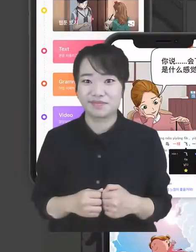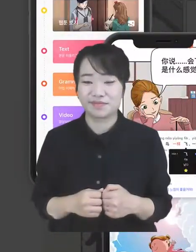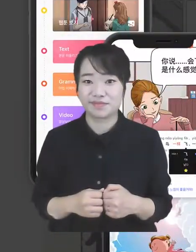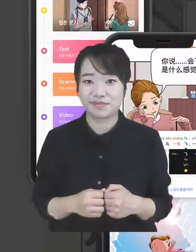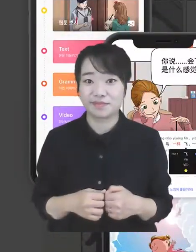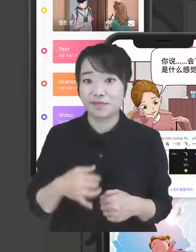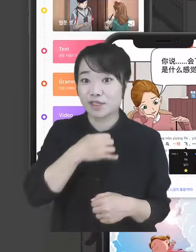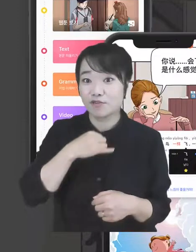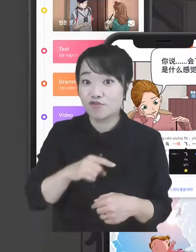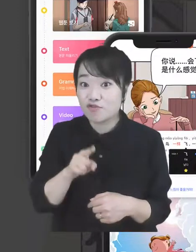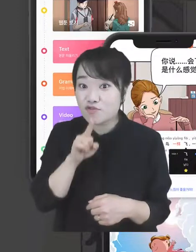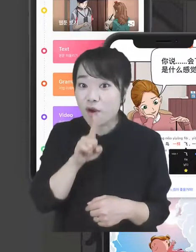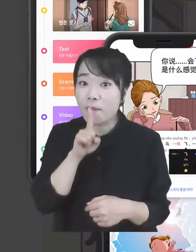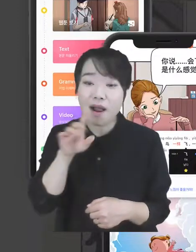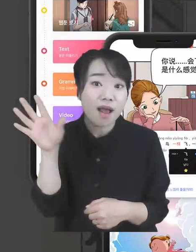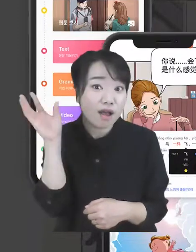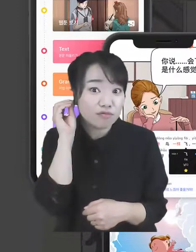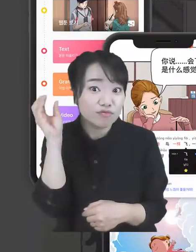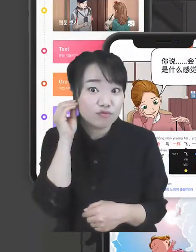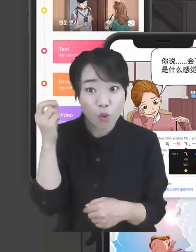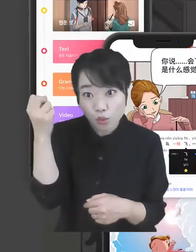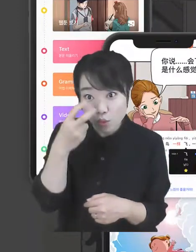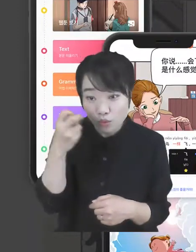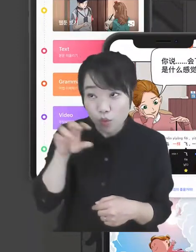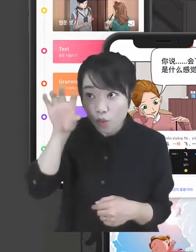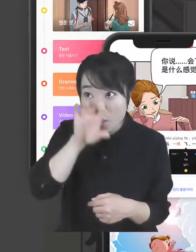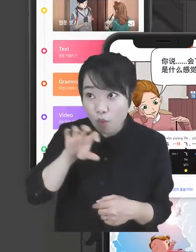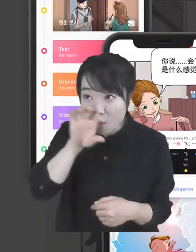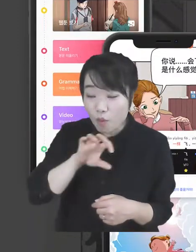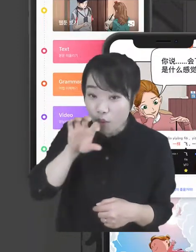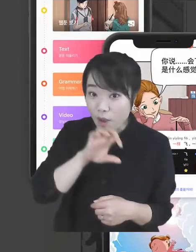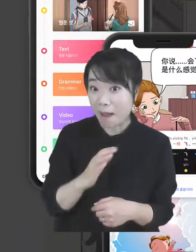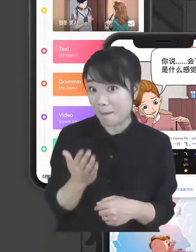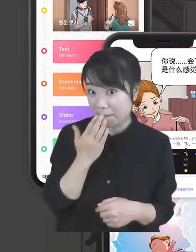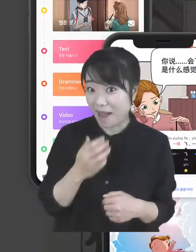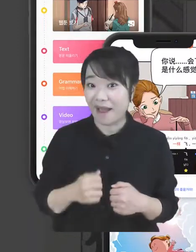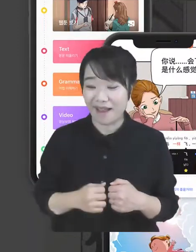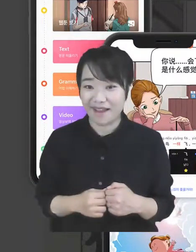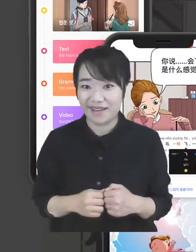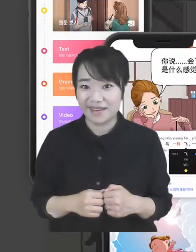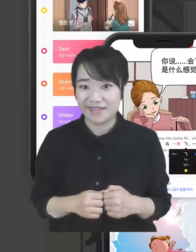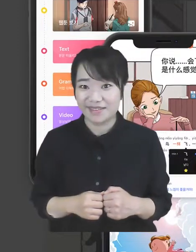원어민의 중국어 발음 반복 청취 후 말풍선 대사를 말하며 연습해보세요.